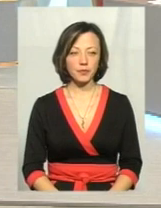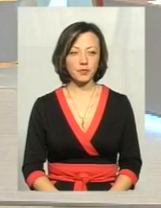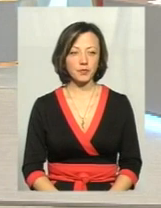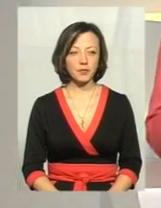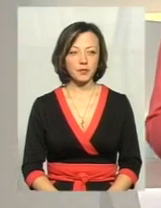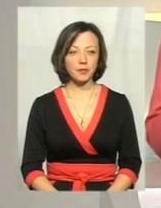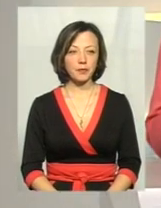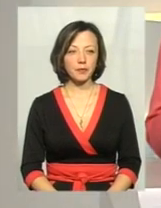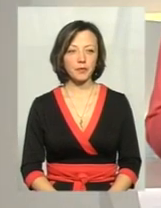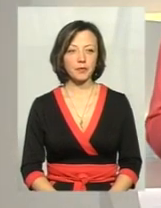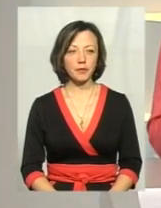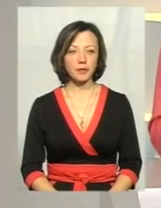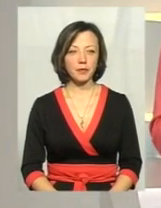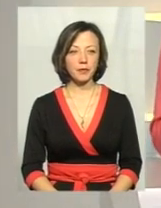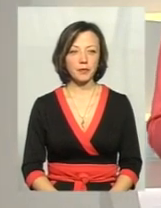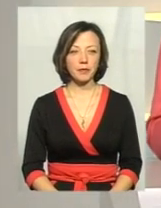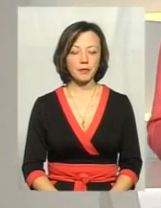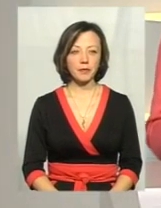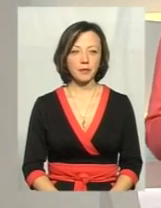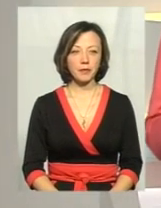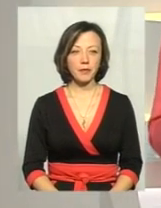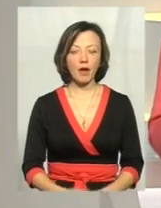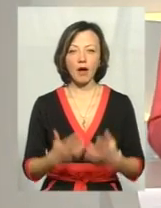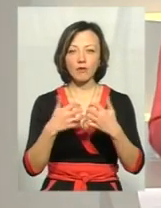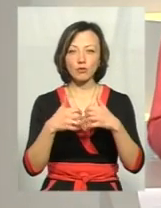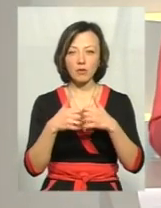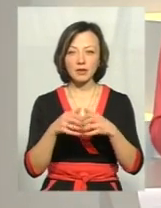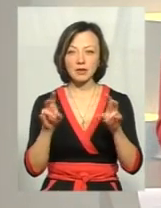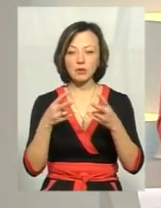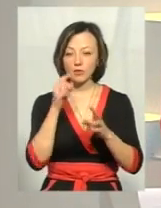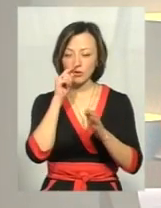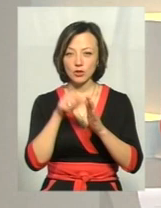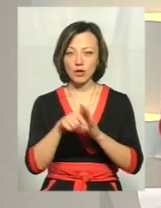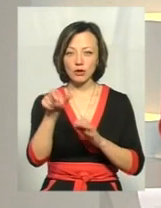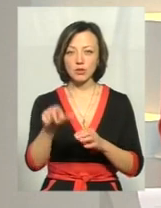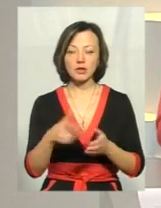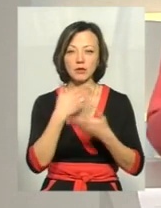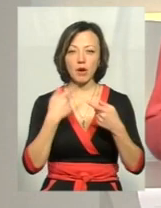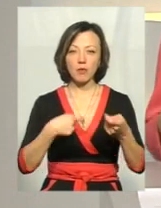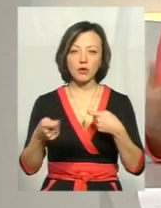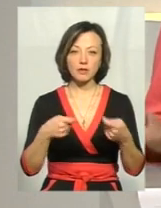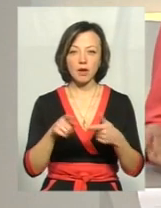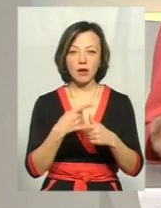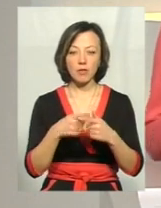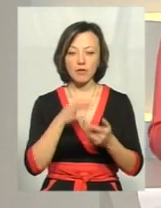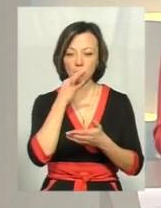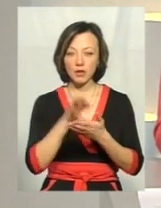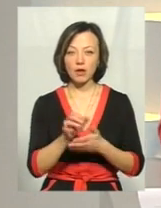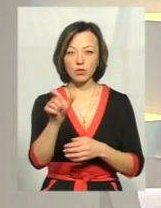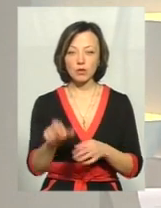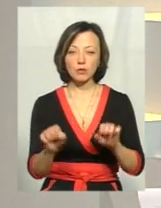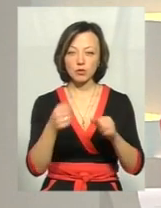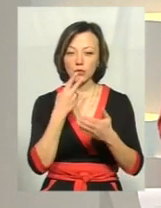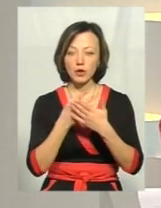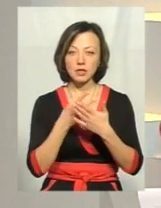Автомати споруджені так, що там не потрібно втручання людини, в плані там немає продавця або відповідальної людини, яка може